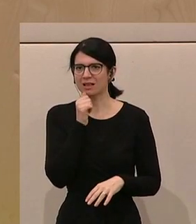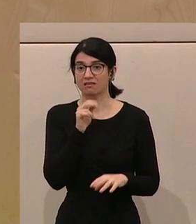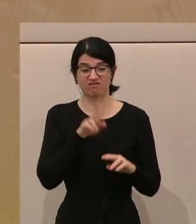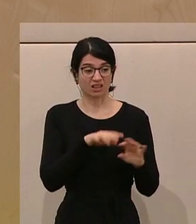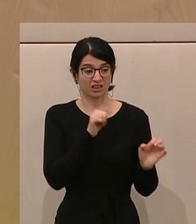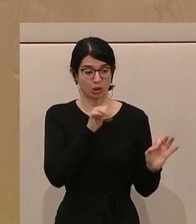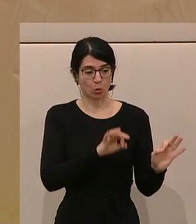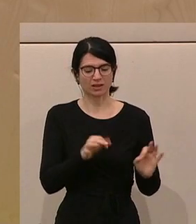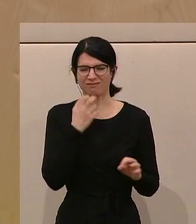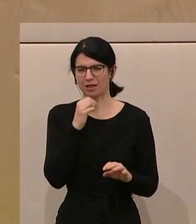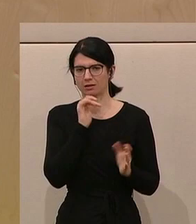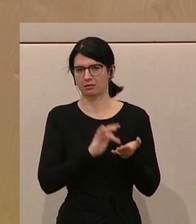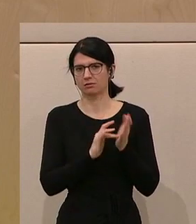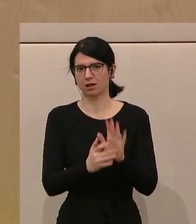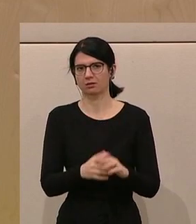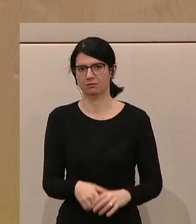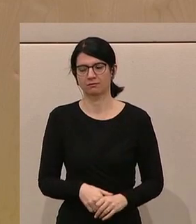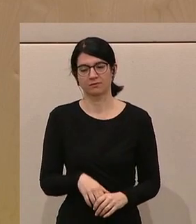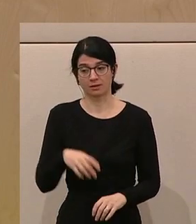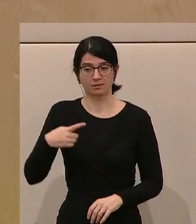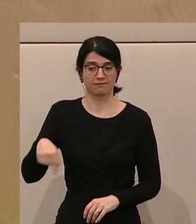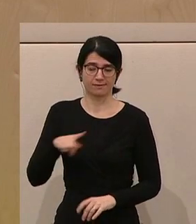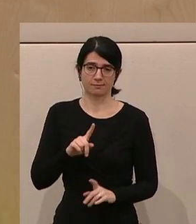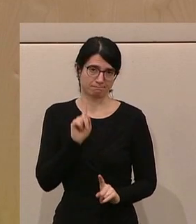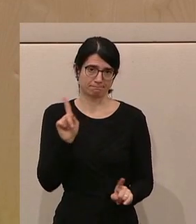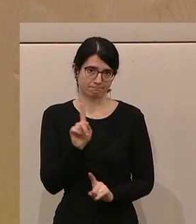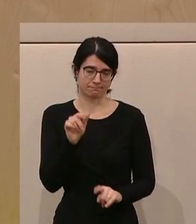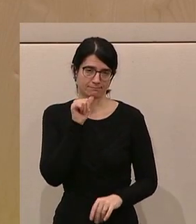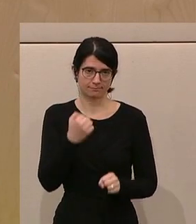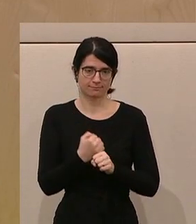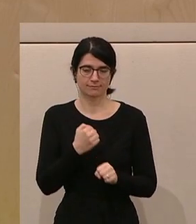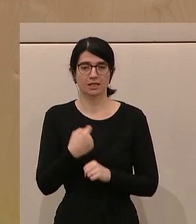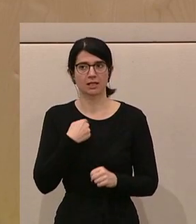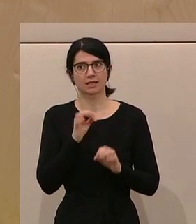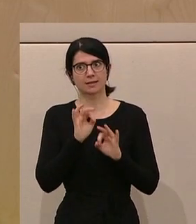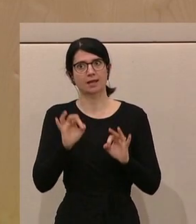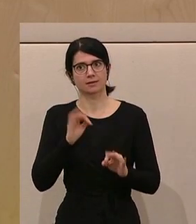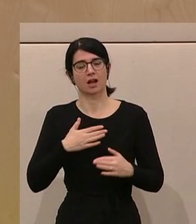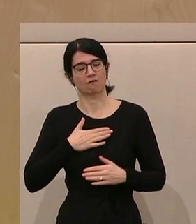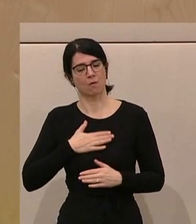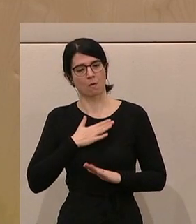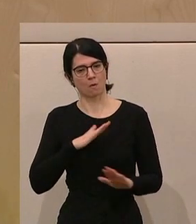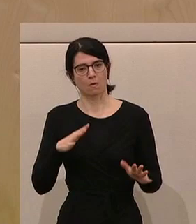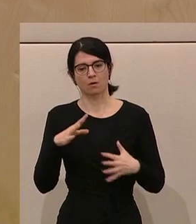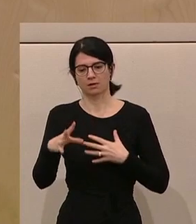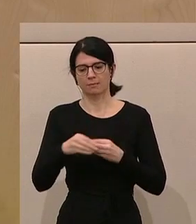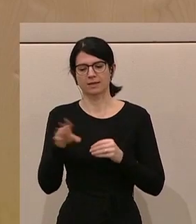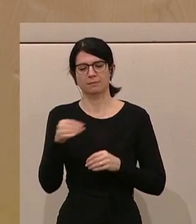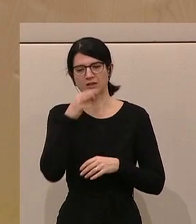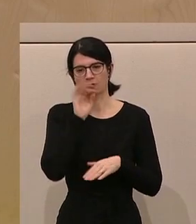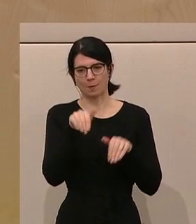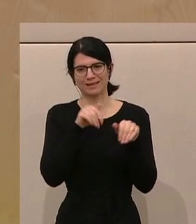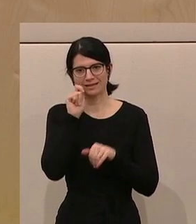ordnungsgemäß laufen, nicht aufdecken. Das wird mit uns nicht der Fall sein. Ich bin sehr, sehr froh, dass wir heute gemeinsam mit der Frau